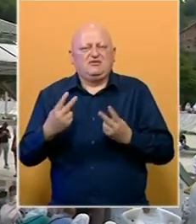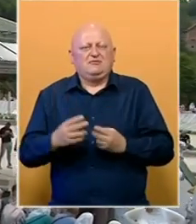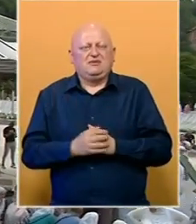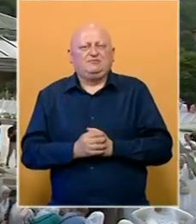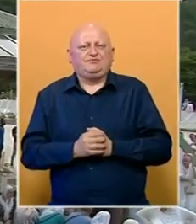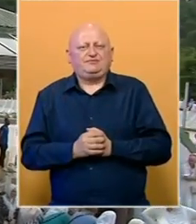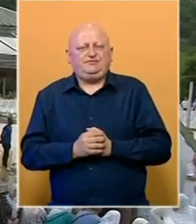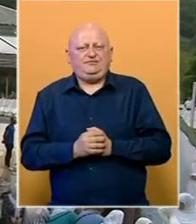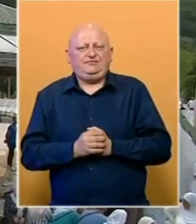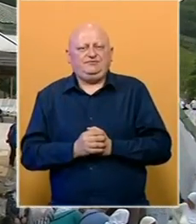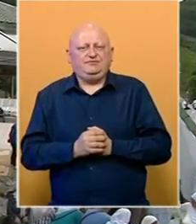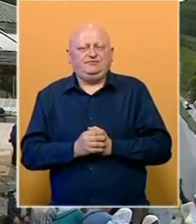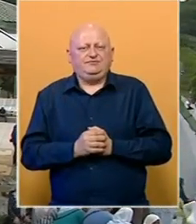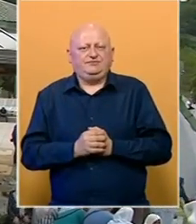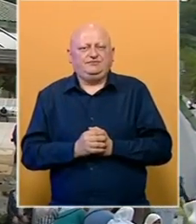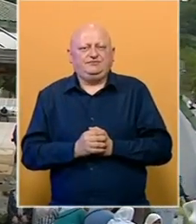vrijednostima.